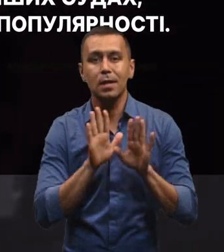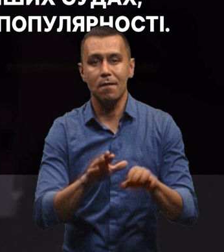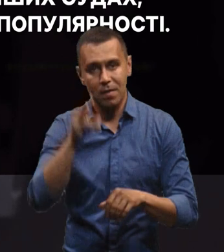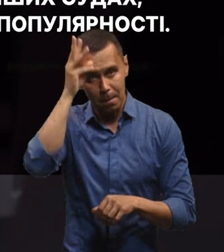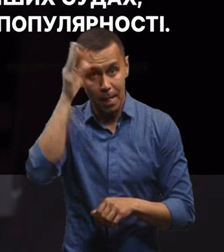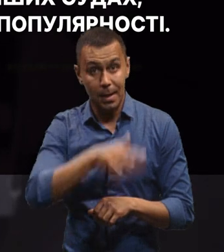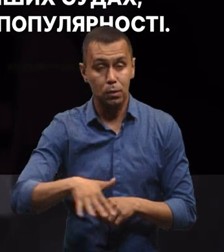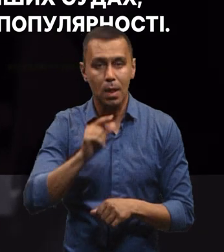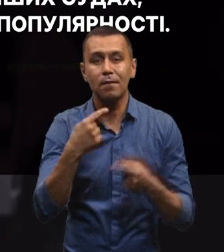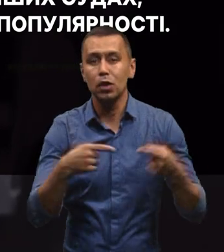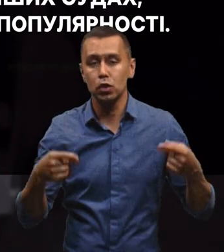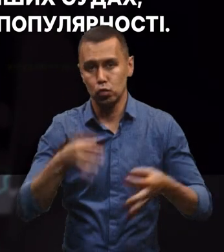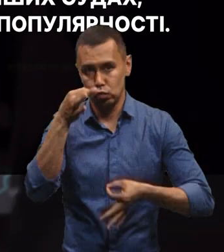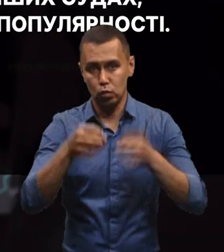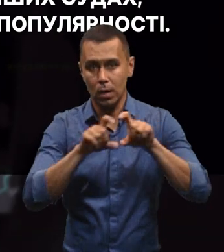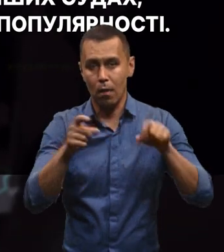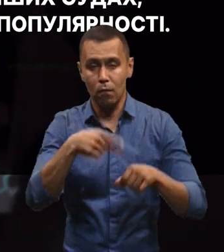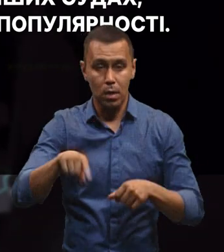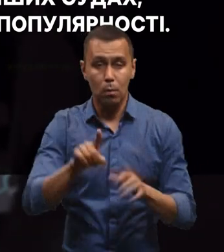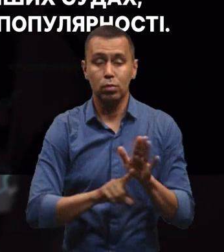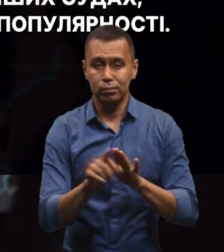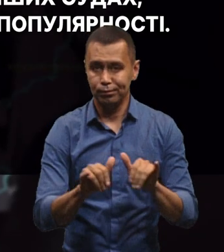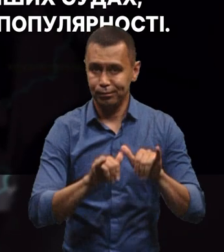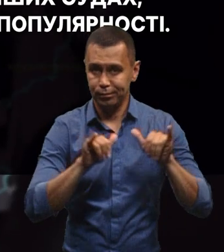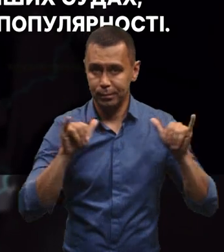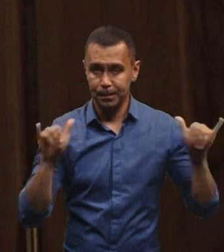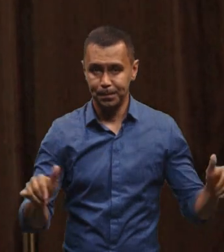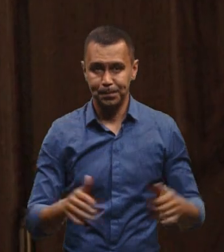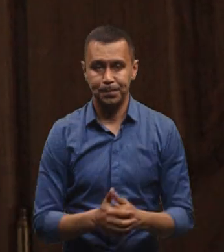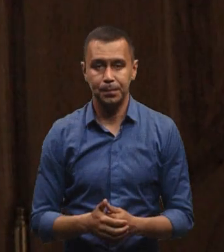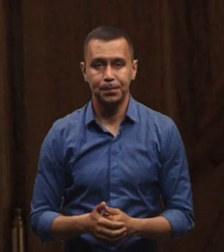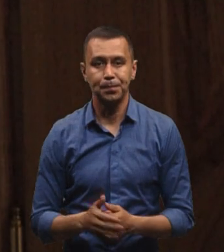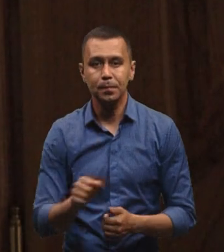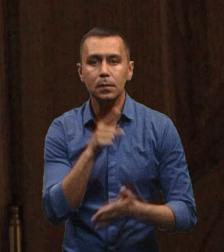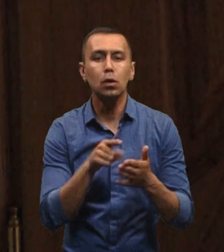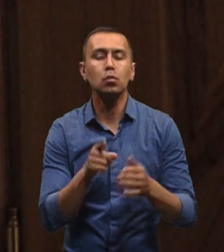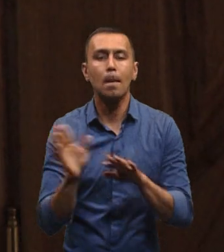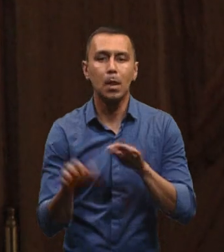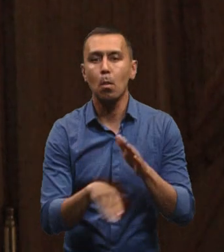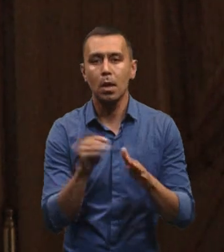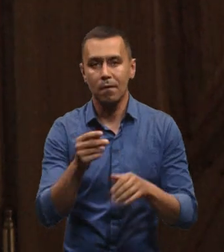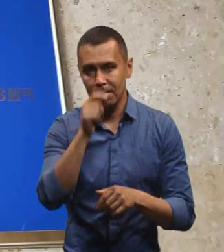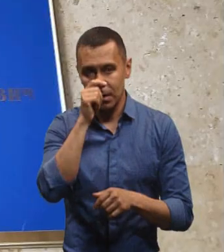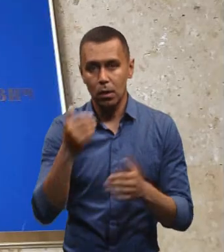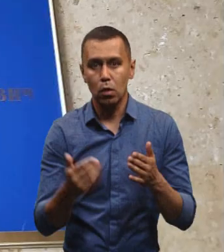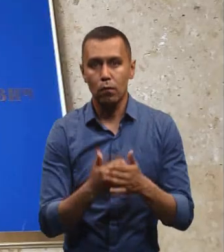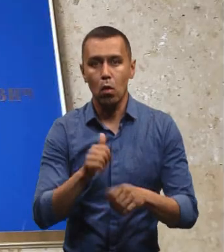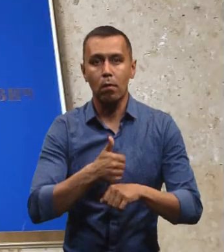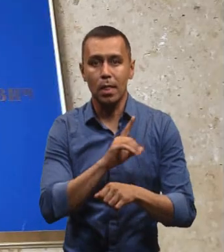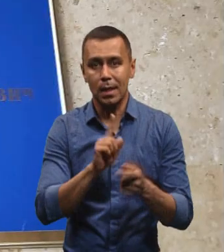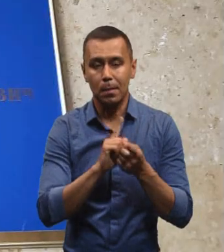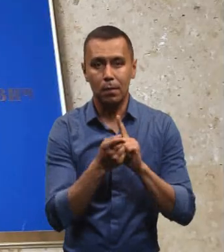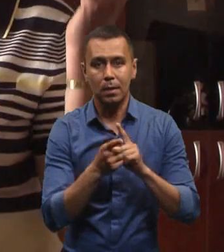Хмельницькому, але й в інших судах, і вона набуває всебільшої популярності. На запитання, чому після обрання у квітні нового голови не